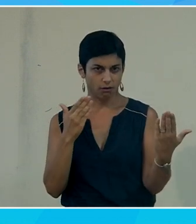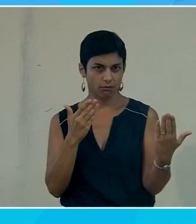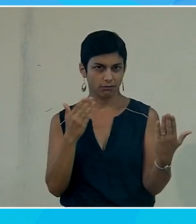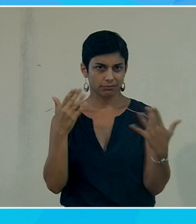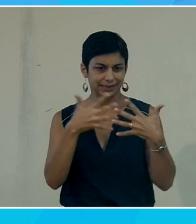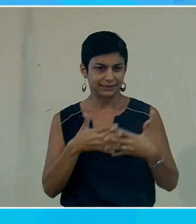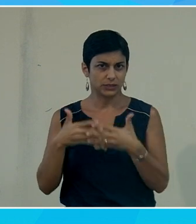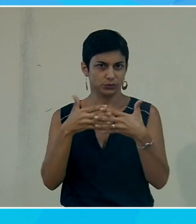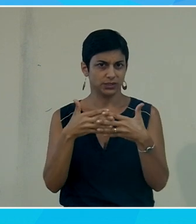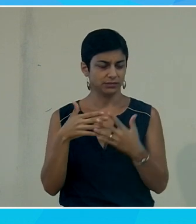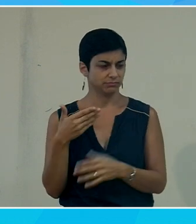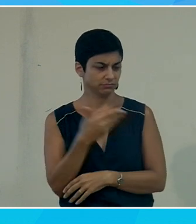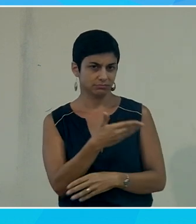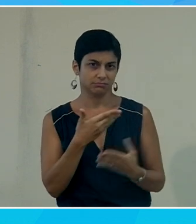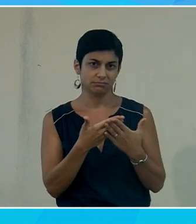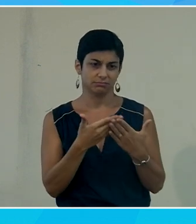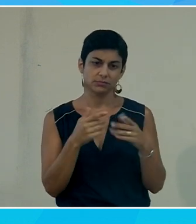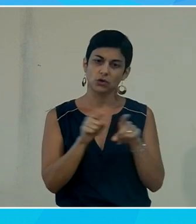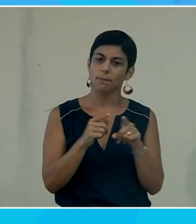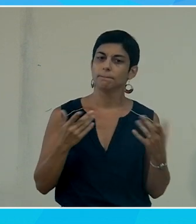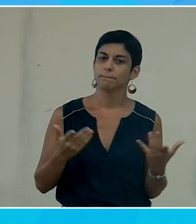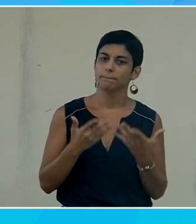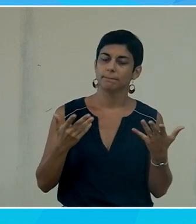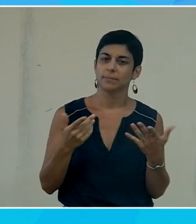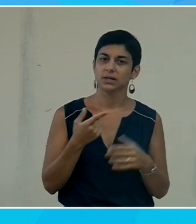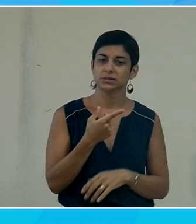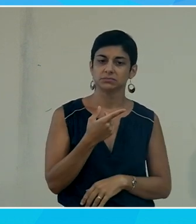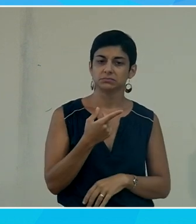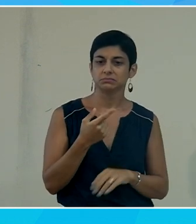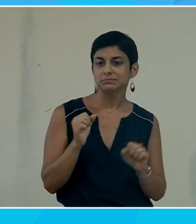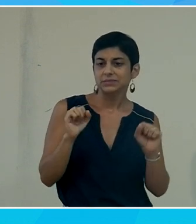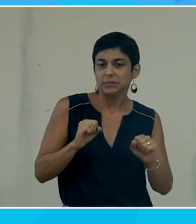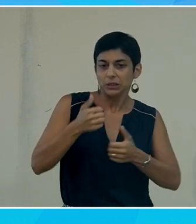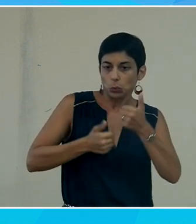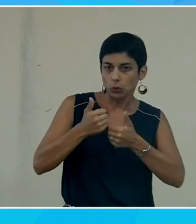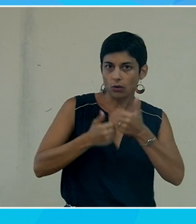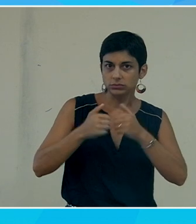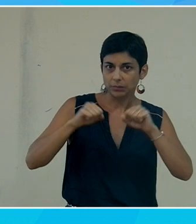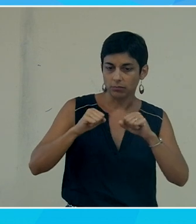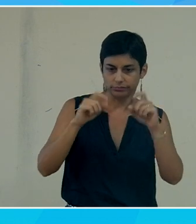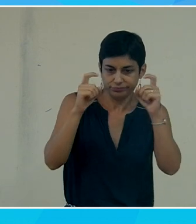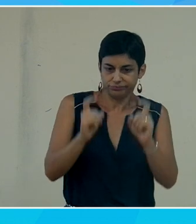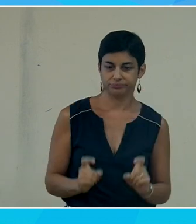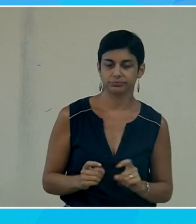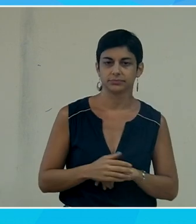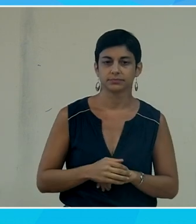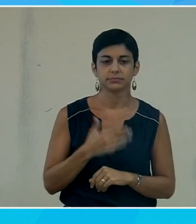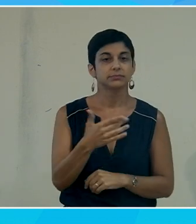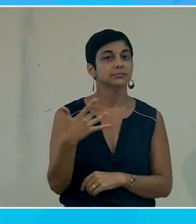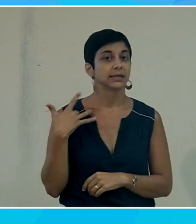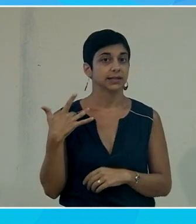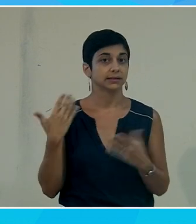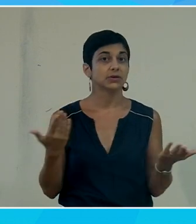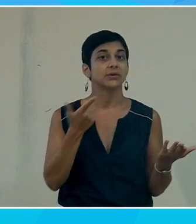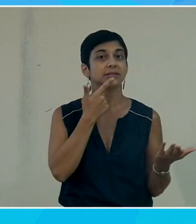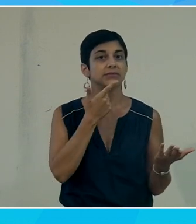énormément en fait de capacité on va dire concurrentielle donc en fait c'est ça qui est intéressant c'est à un moment donné